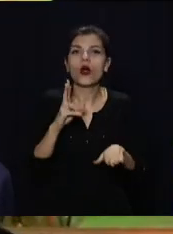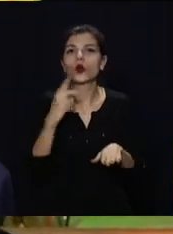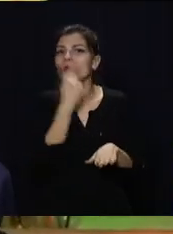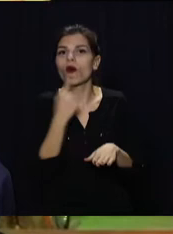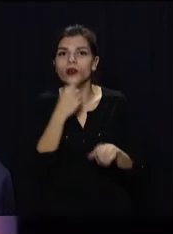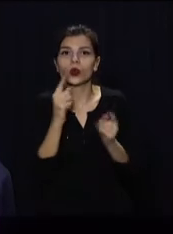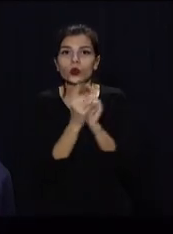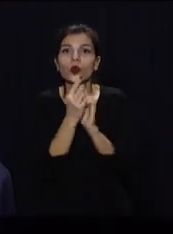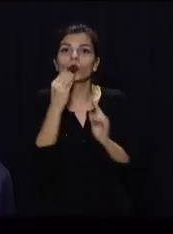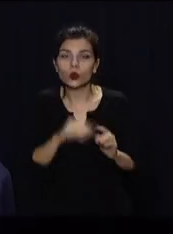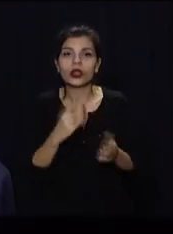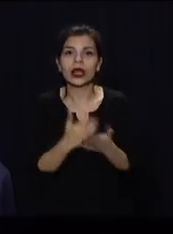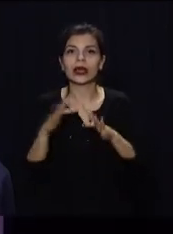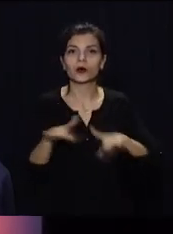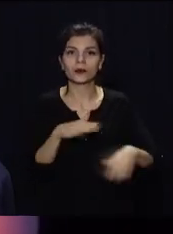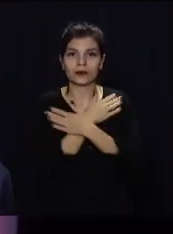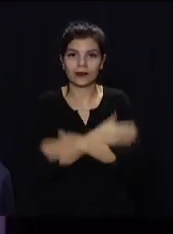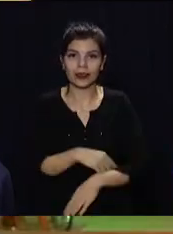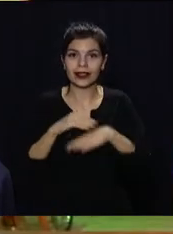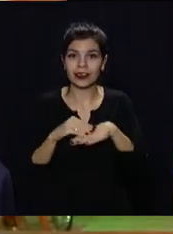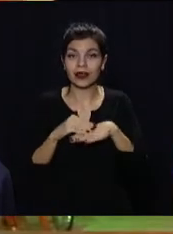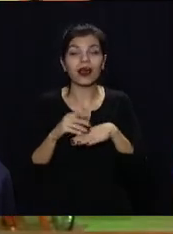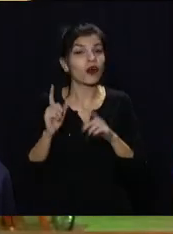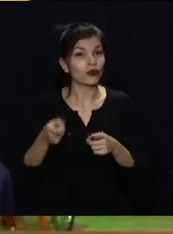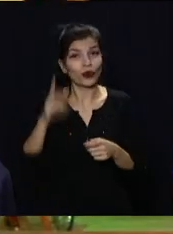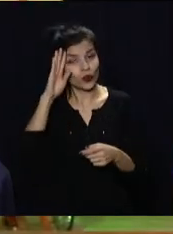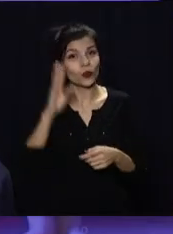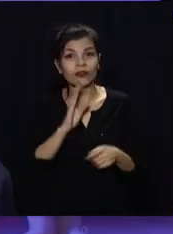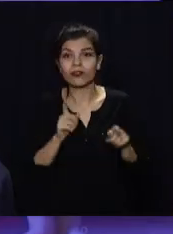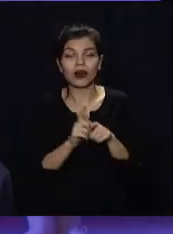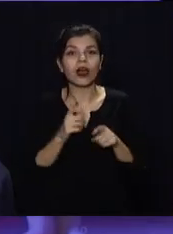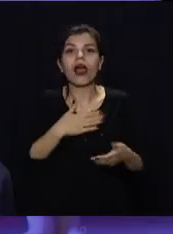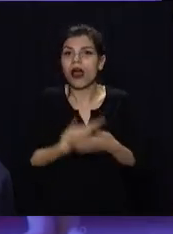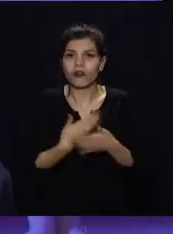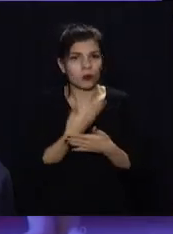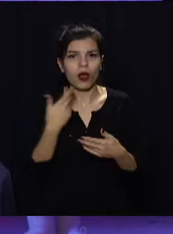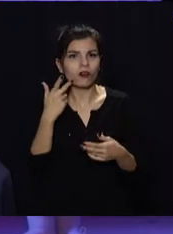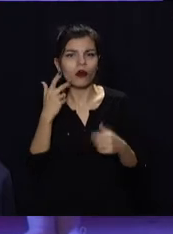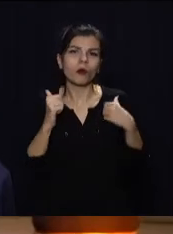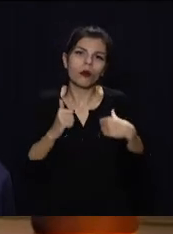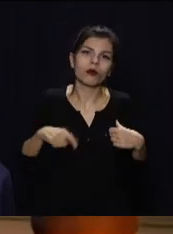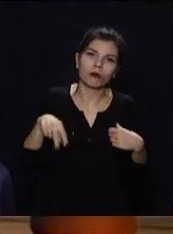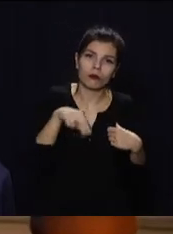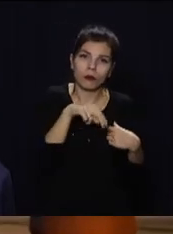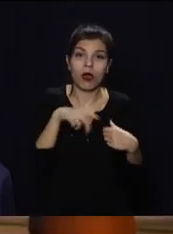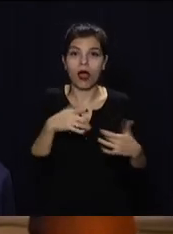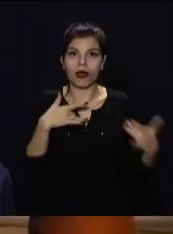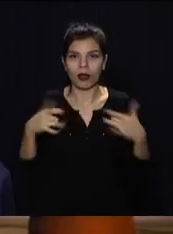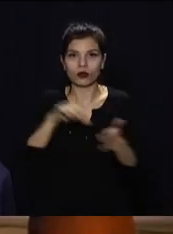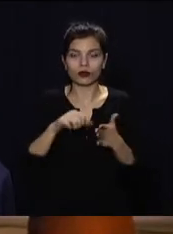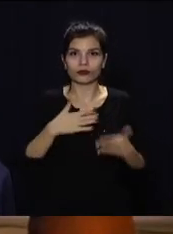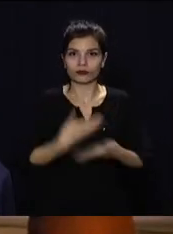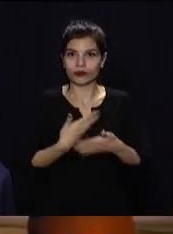мову та працюють над пластикою тіла. І це важливо, бо зазвичай такі хлопці та дівчата ведуть неактивний спосіб життя, кажуть фахівці. А ще вони опановують